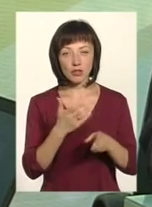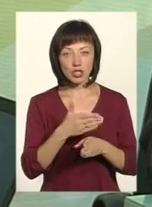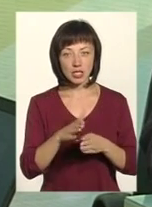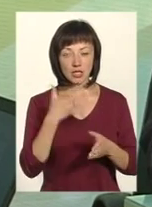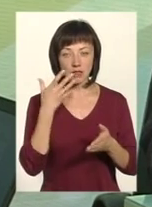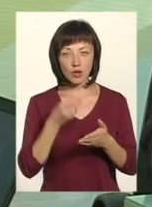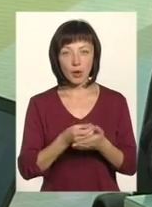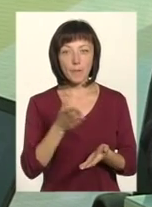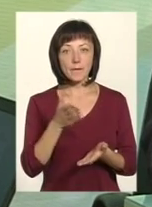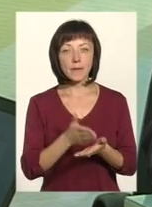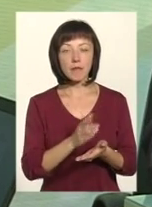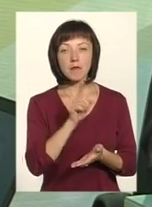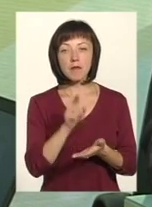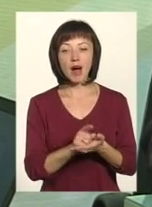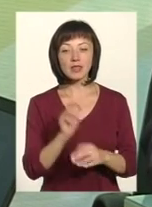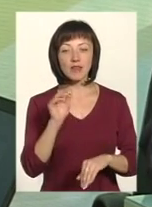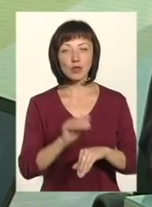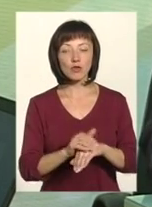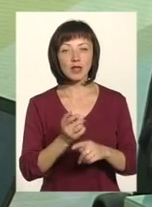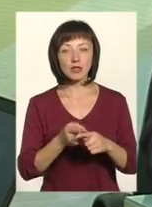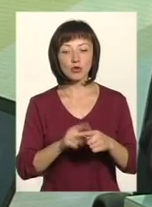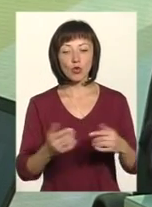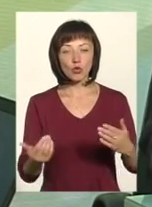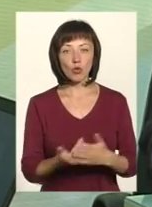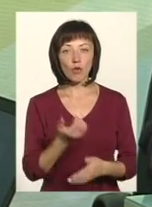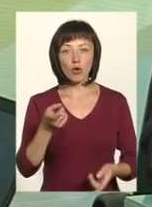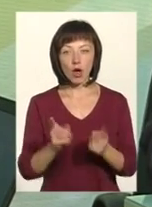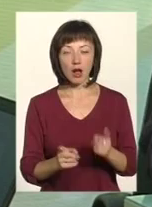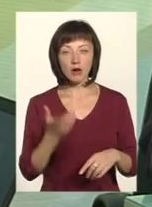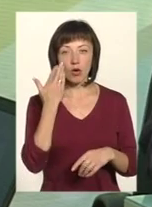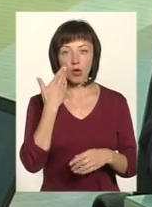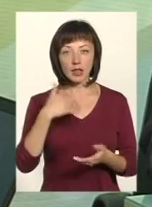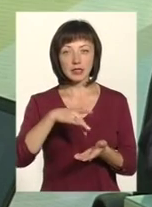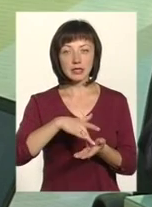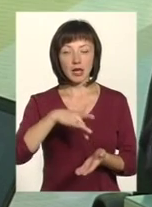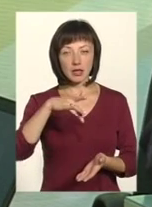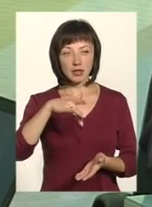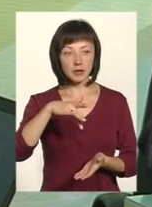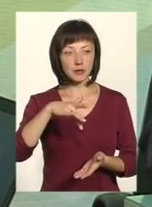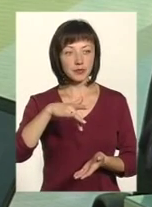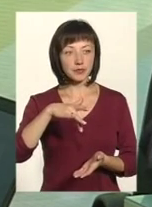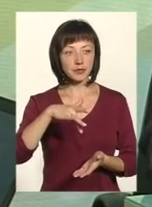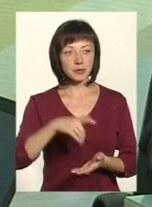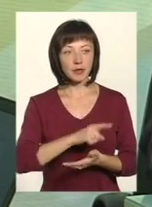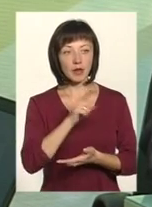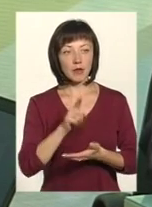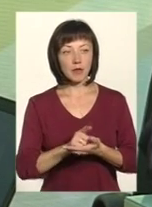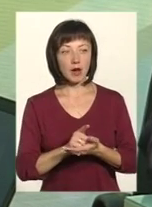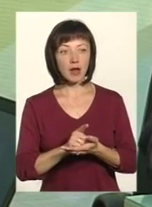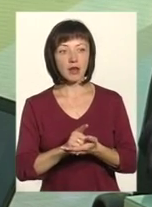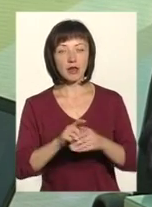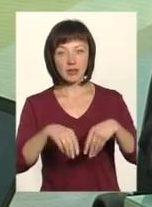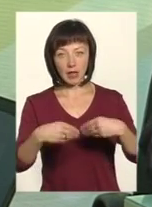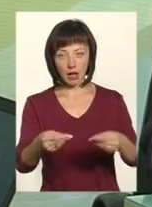мають зафіксувати ось цю нову реальність, коли центр має поділитися своїми